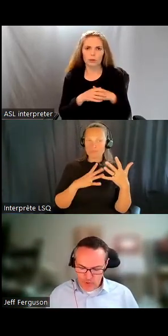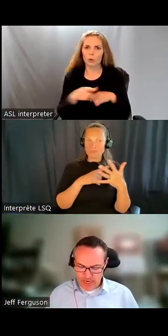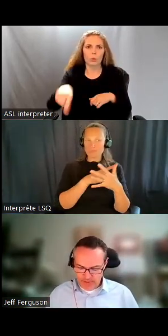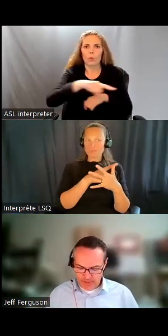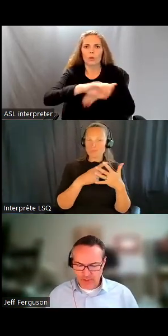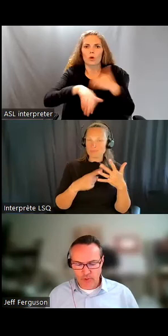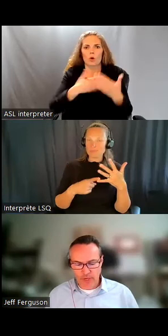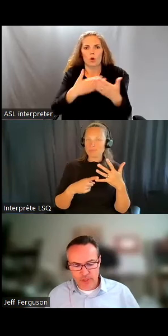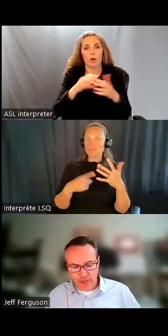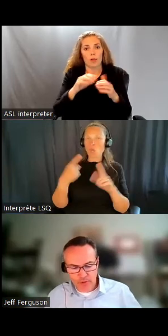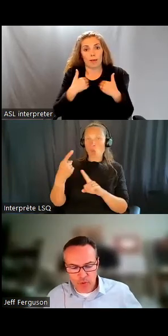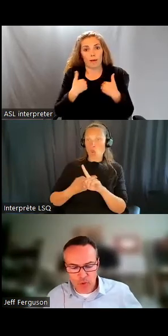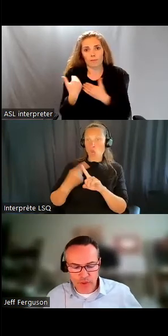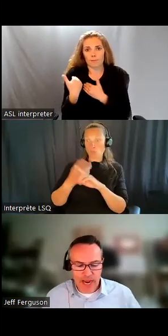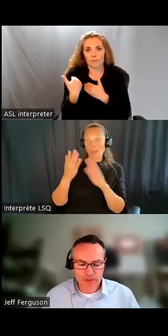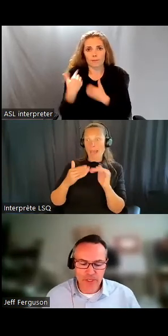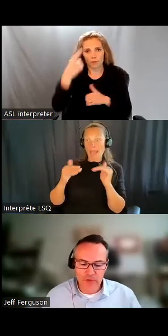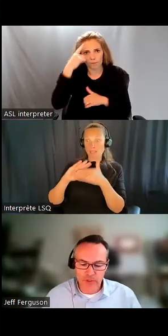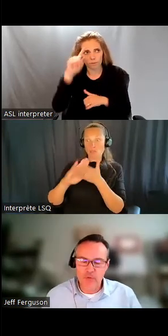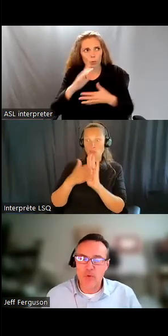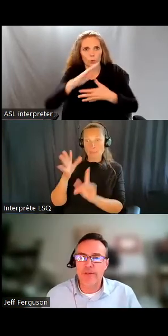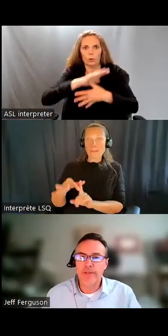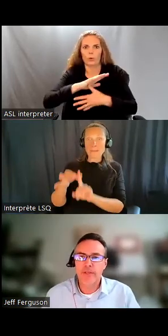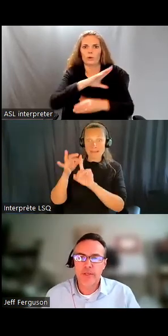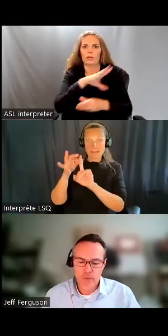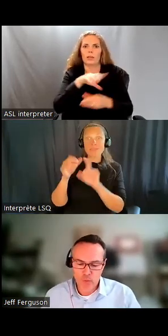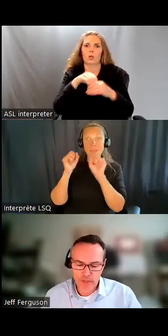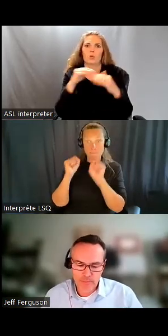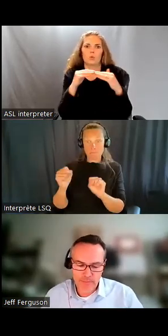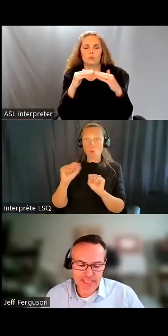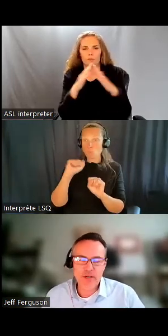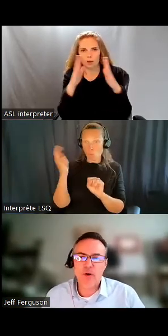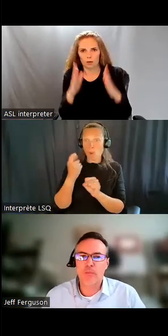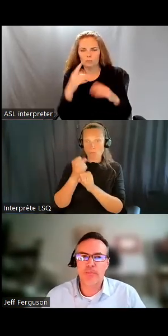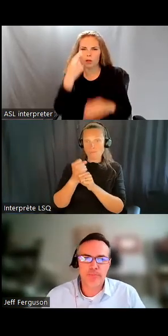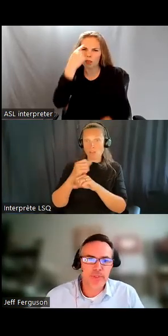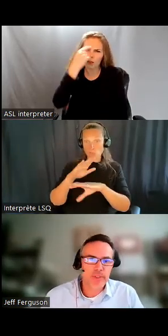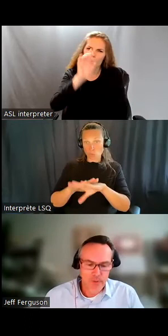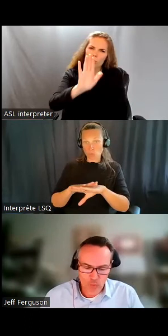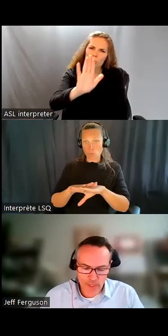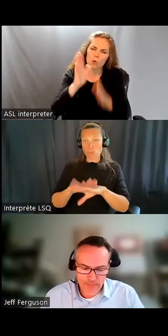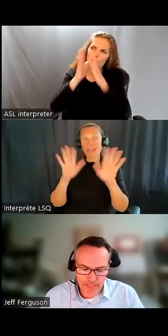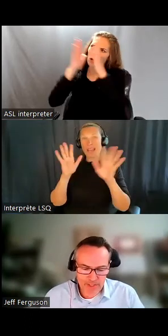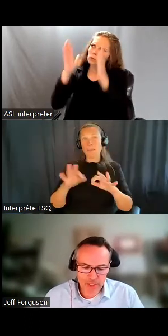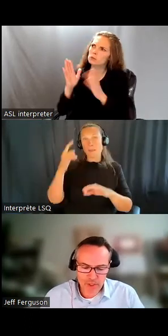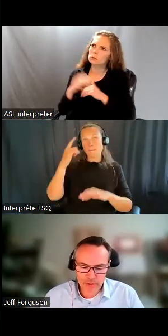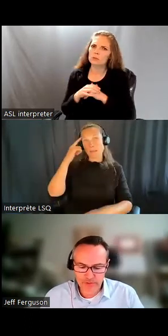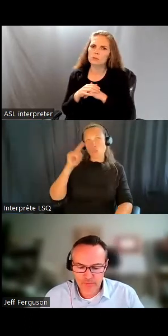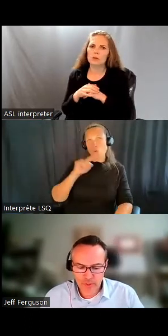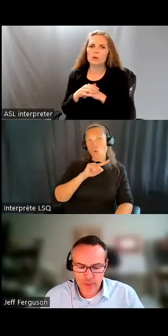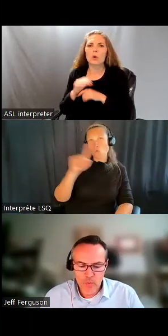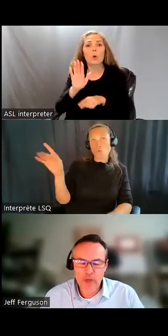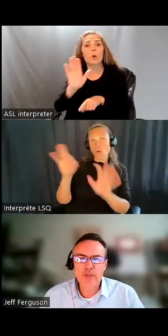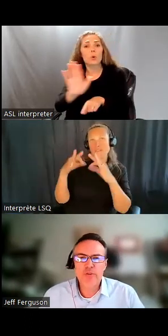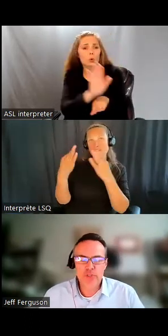le logement inclusif une priorité. Pensez à votre propre situation de logement ou au logement des personnes que vous aimez. C'est